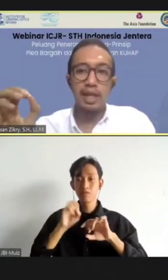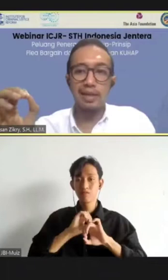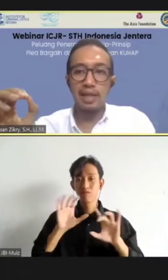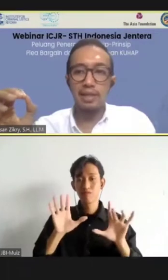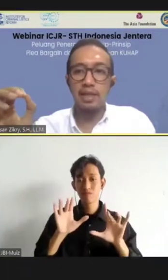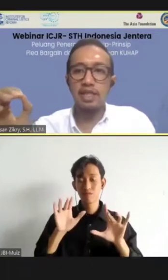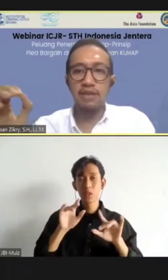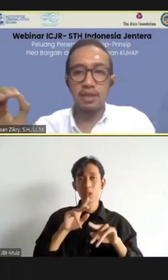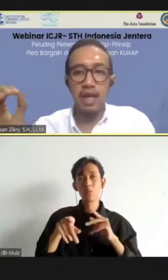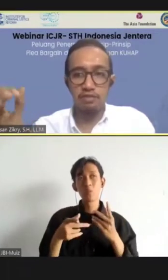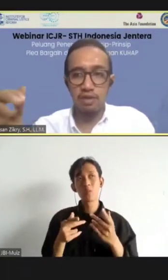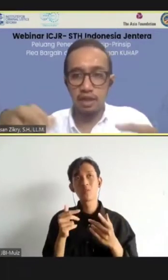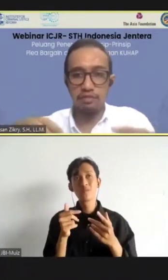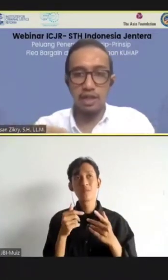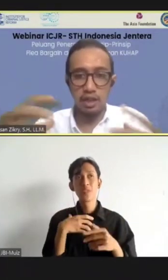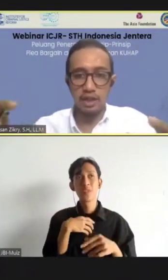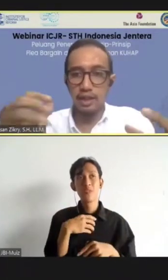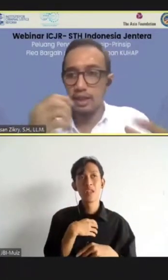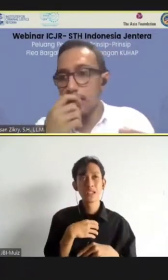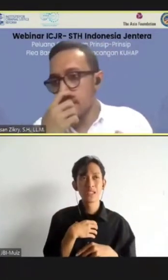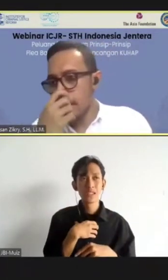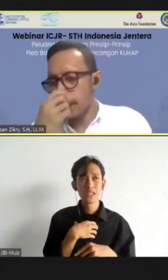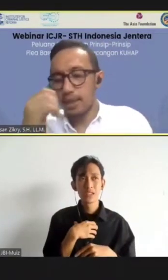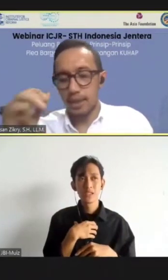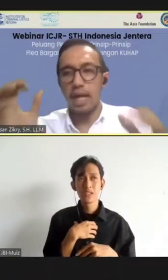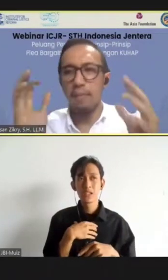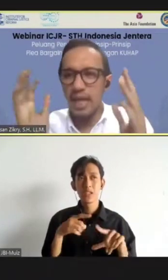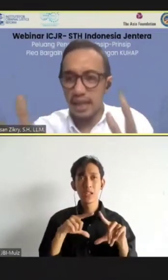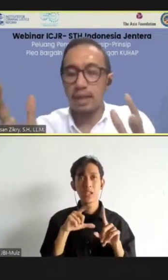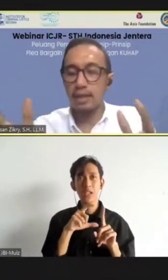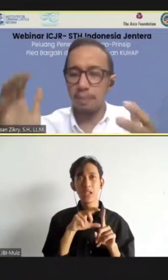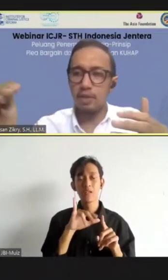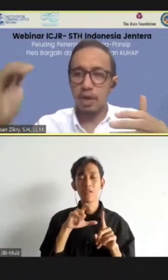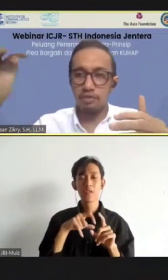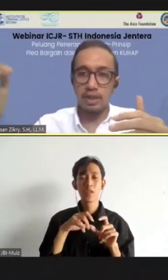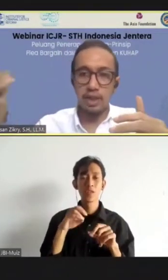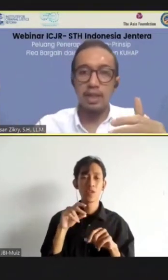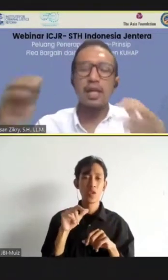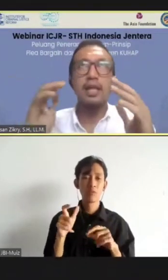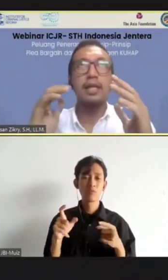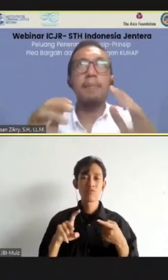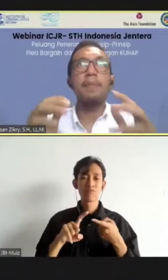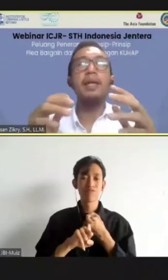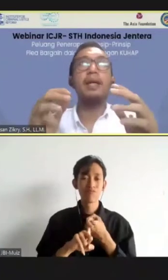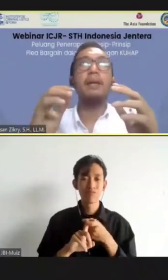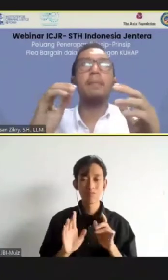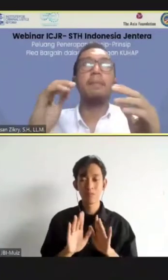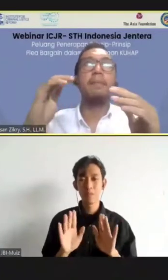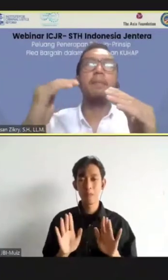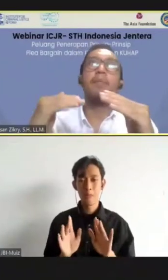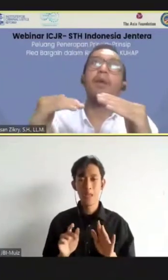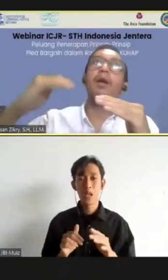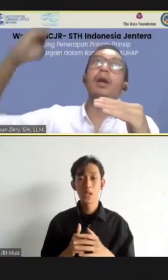sentencing guidelines ini sifatnya advisory saja, tidak mengikat, tapi itu advisory, tapi